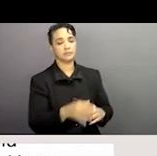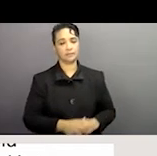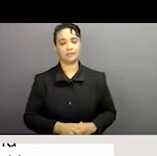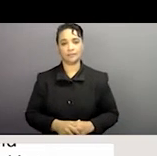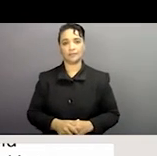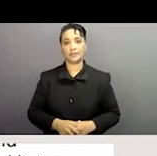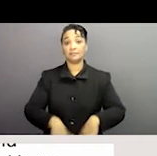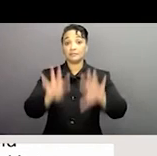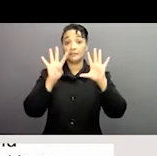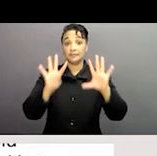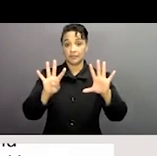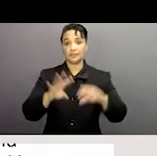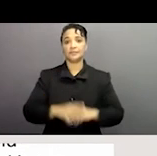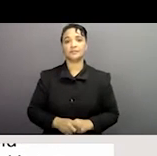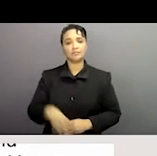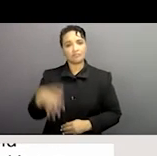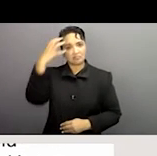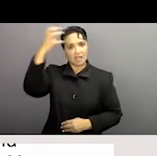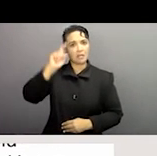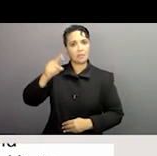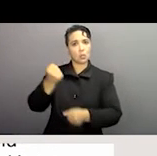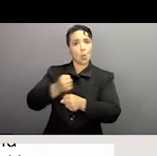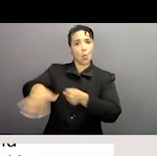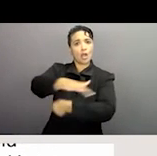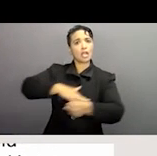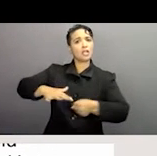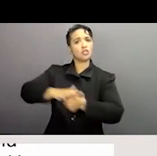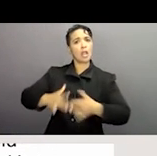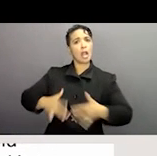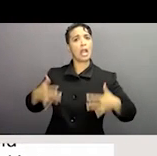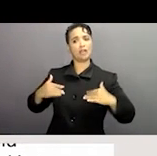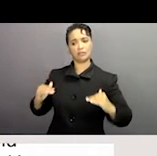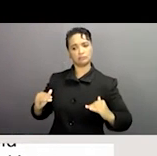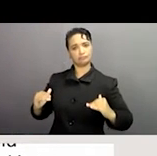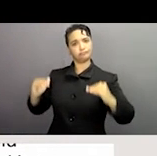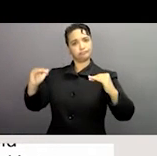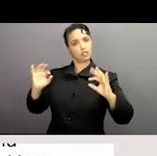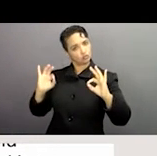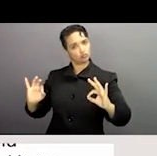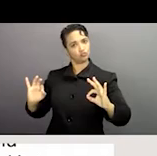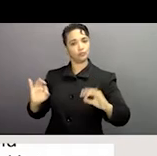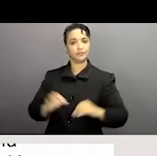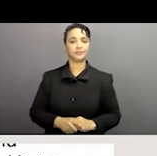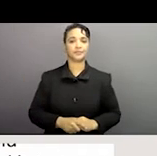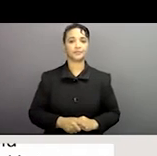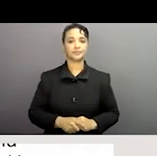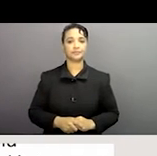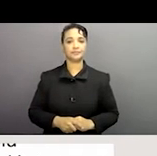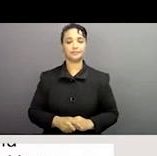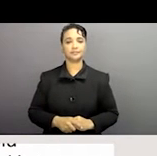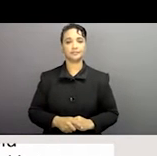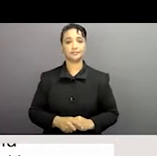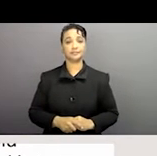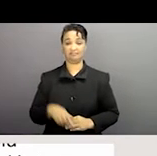le principe numéro 9 les états doivent améliorer les conditions des travailleurs aussi bien que les conditions de travail